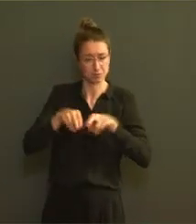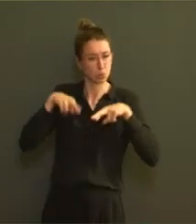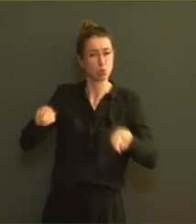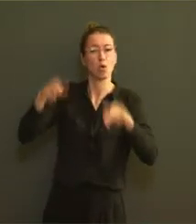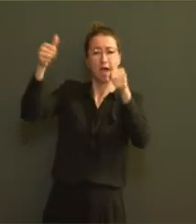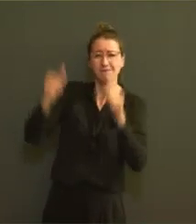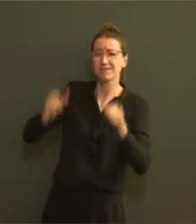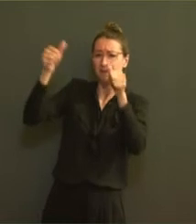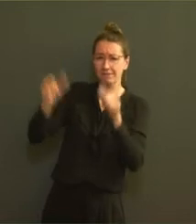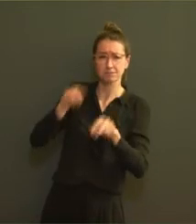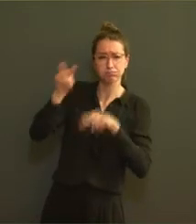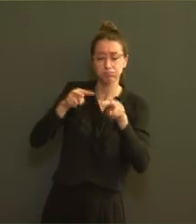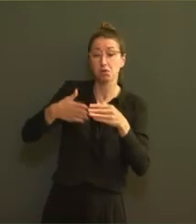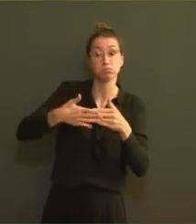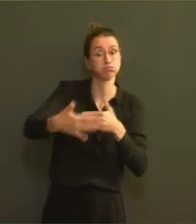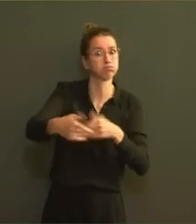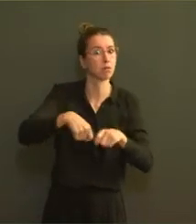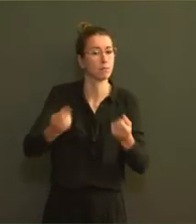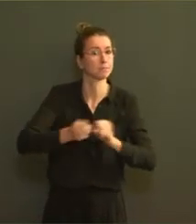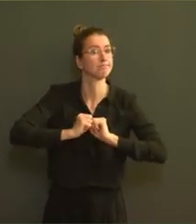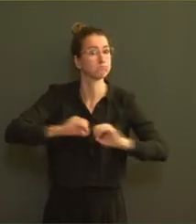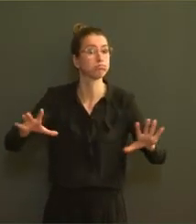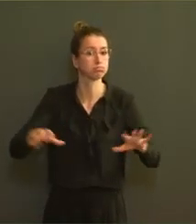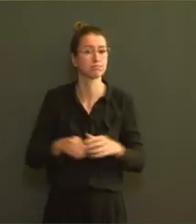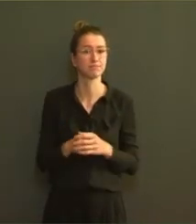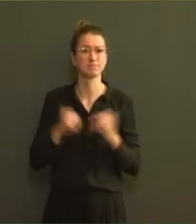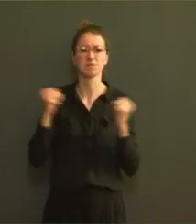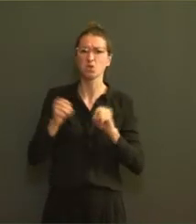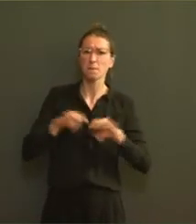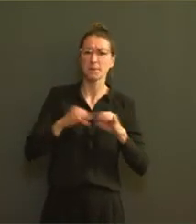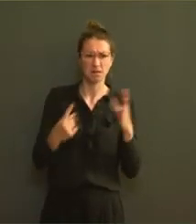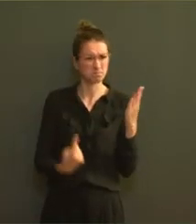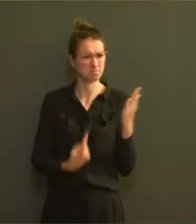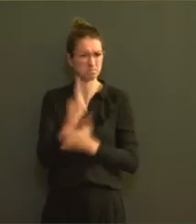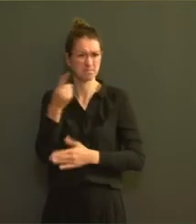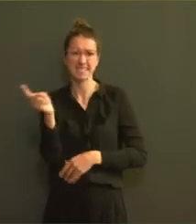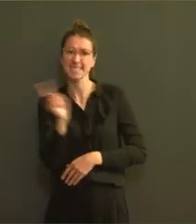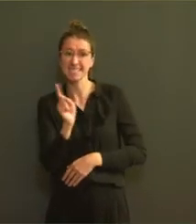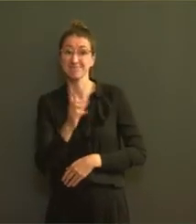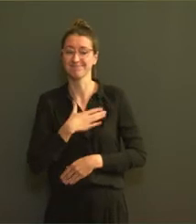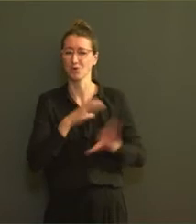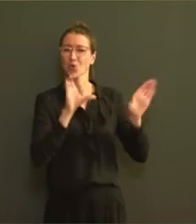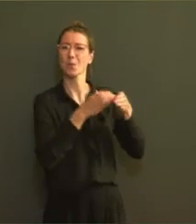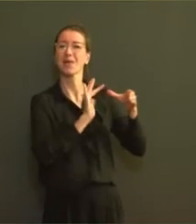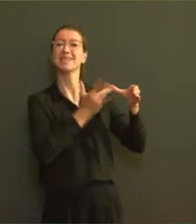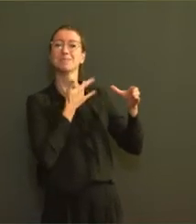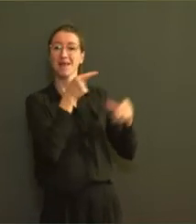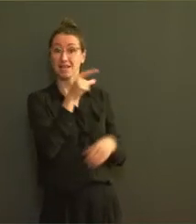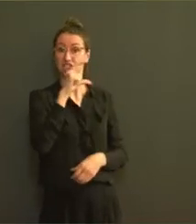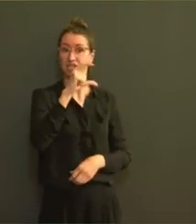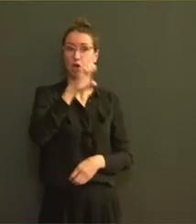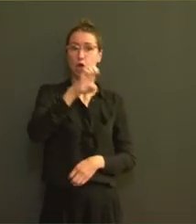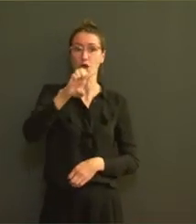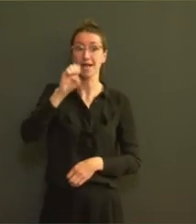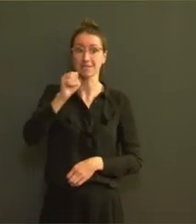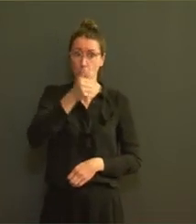Cette campagne, elle vient d'où ? a été développée sur base des conseils du GES, du GES, tout dépend un petit peu comment on le surnomme, mais donc c